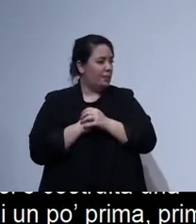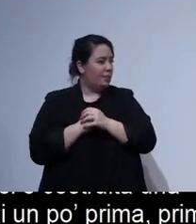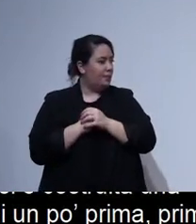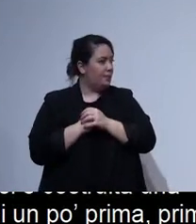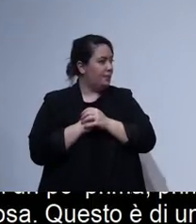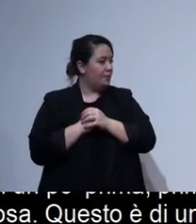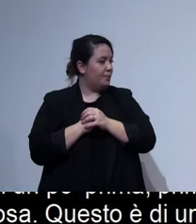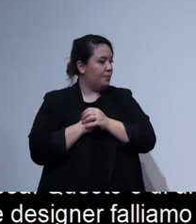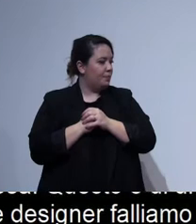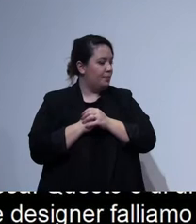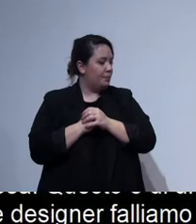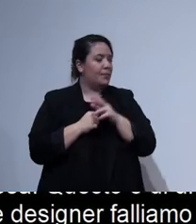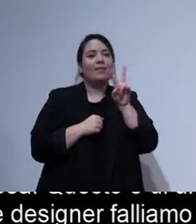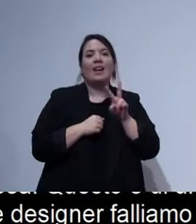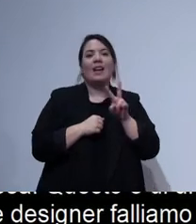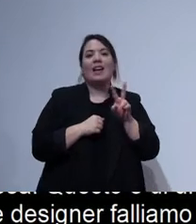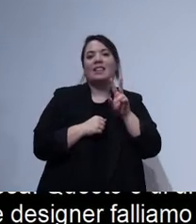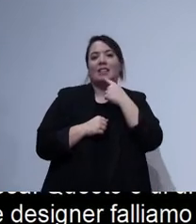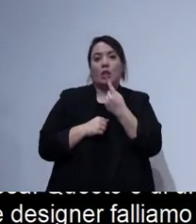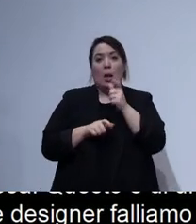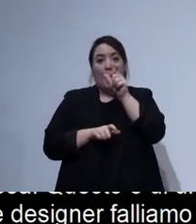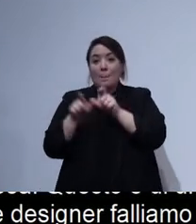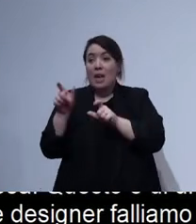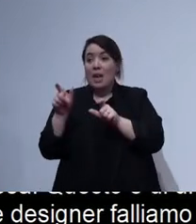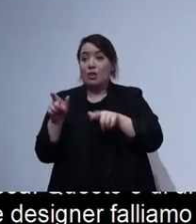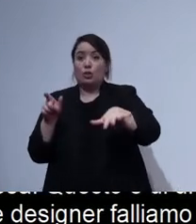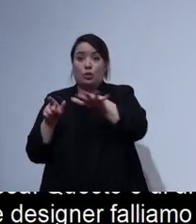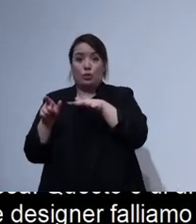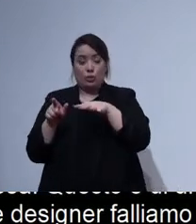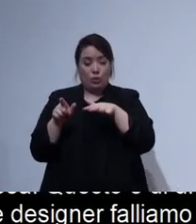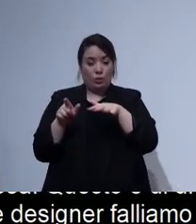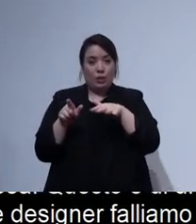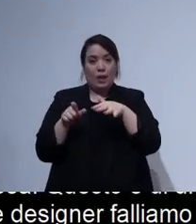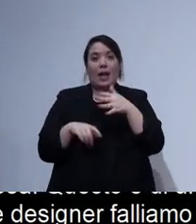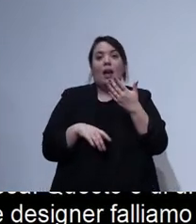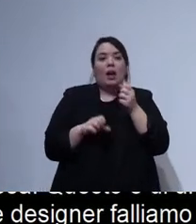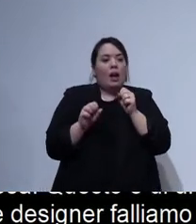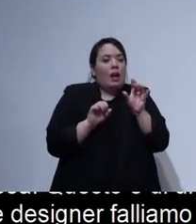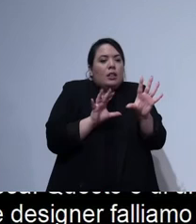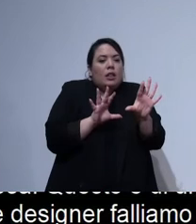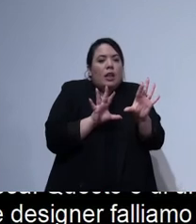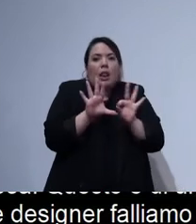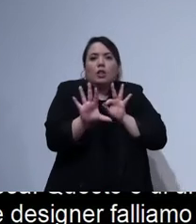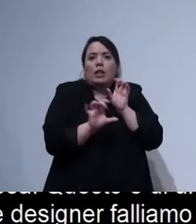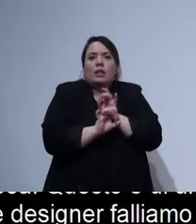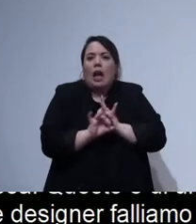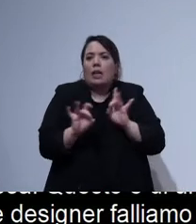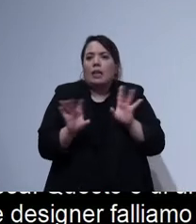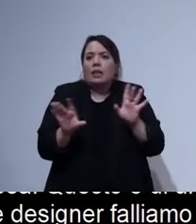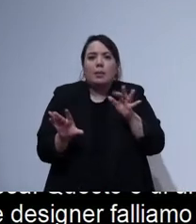che non hanno l'abilità nel fare una certa azione, non per forza per una